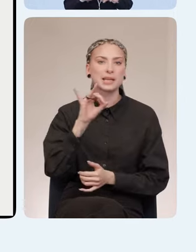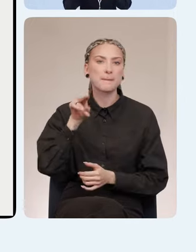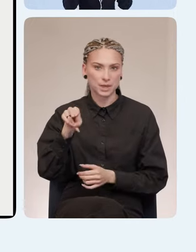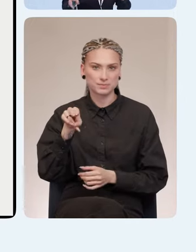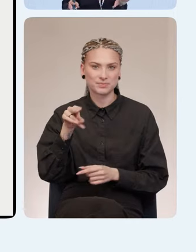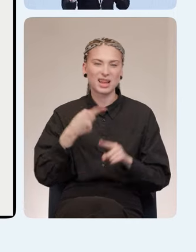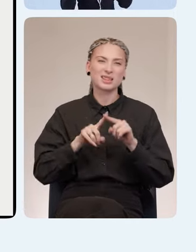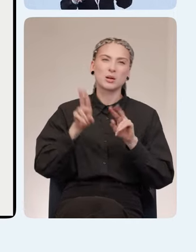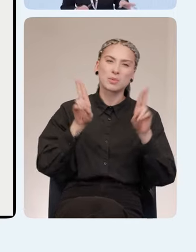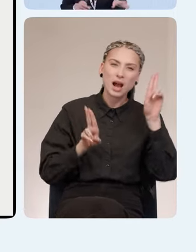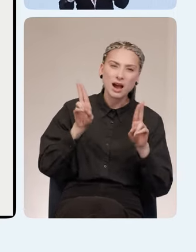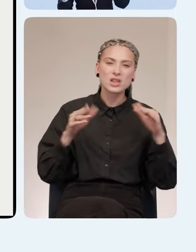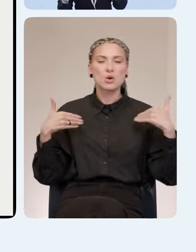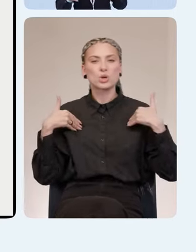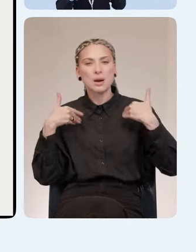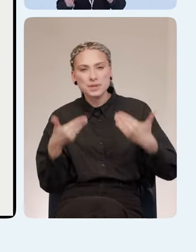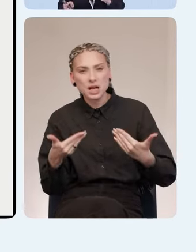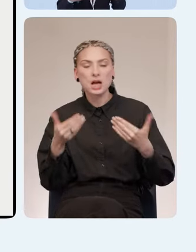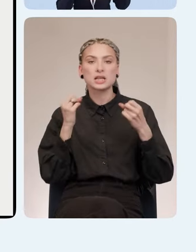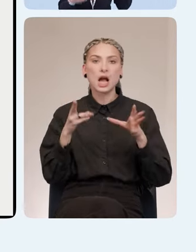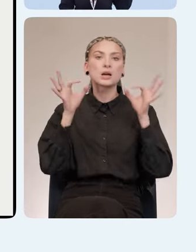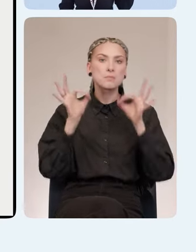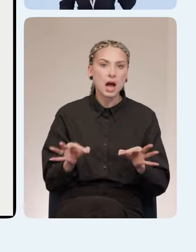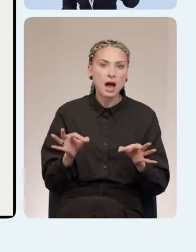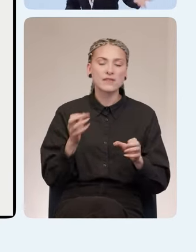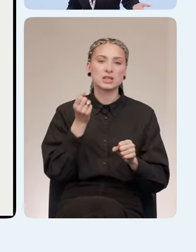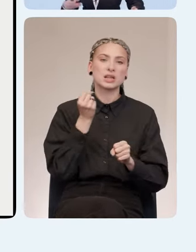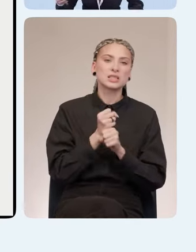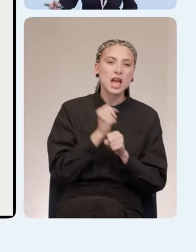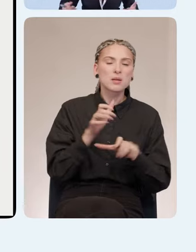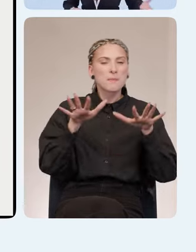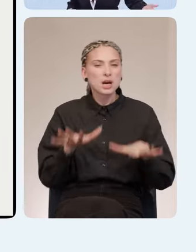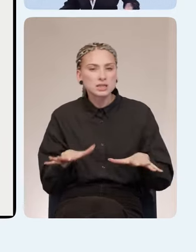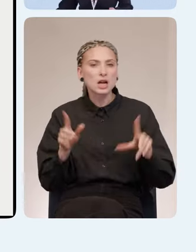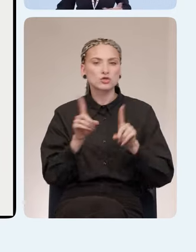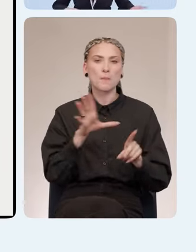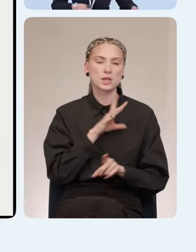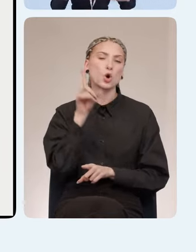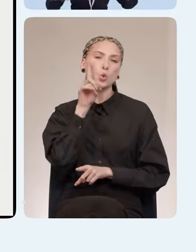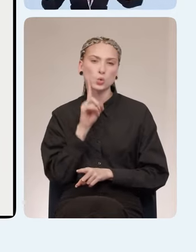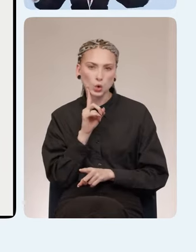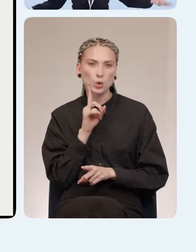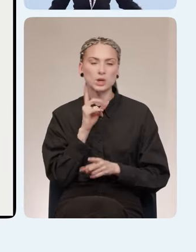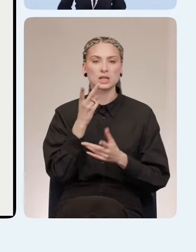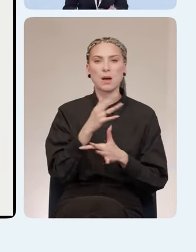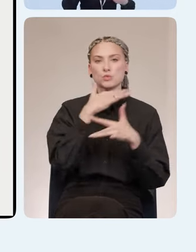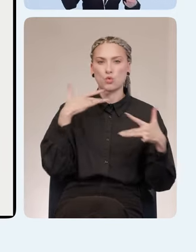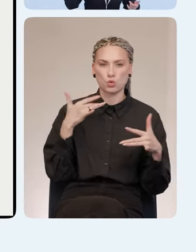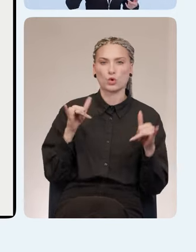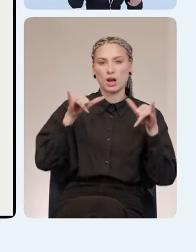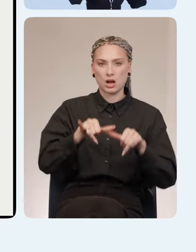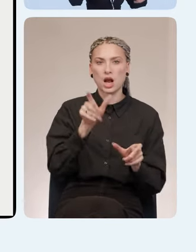правила, рекомендации, вообще как правильно застраивать пространство, чтобы оно было удобно для максимального количества гостей.